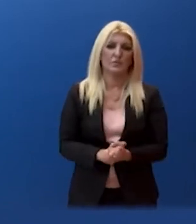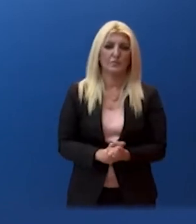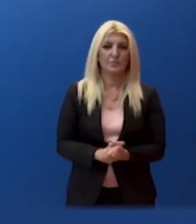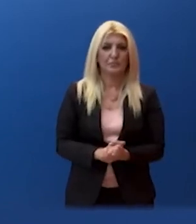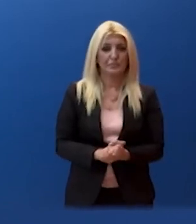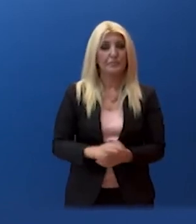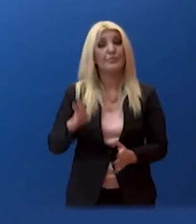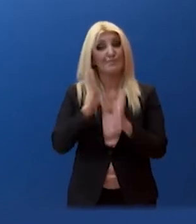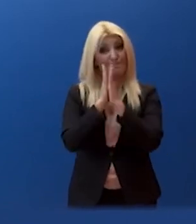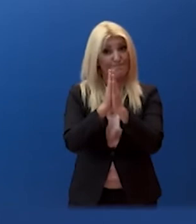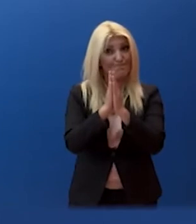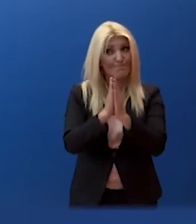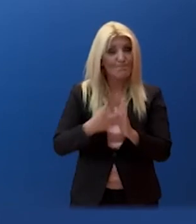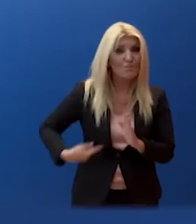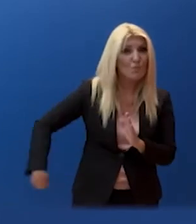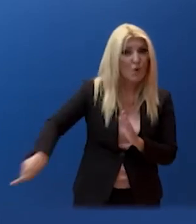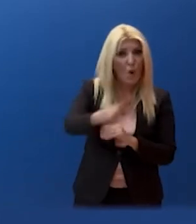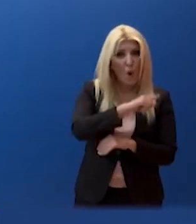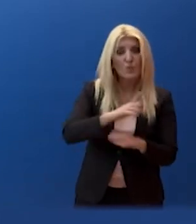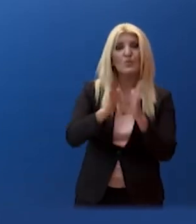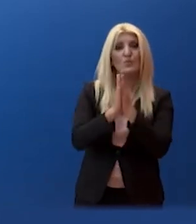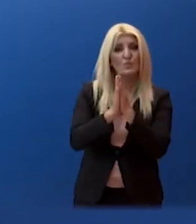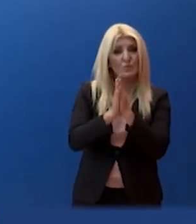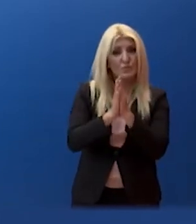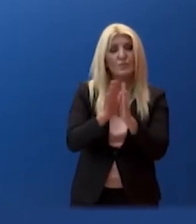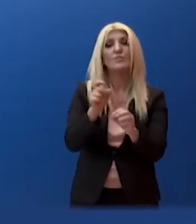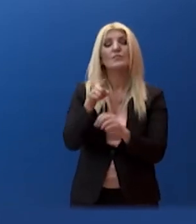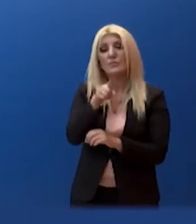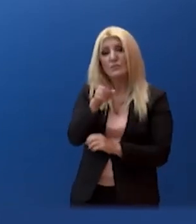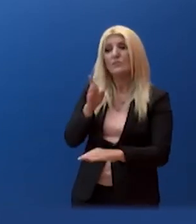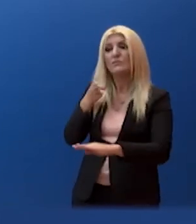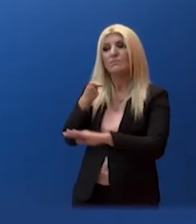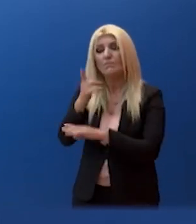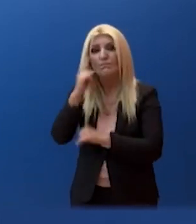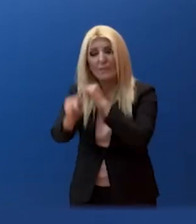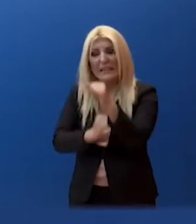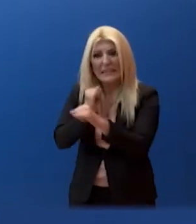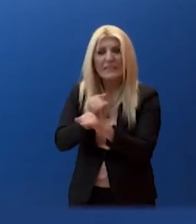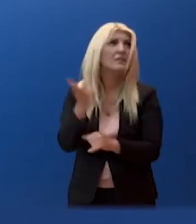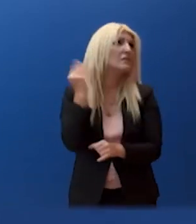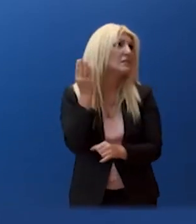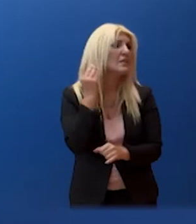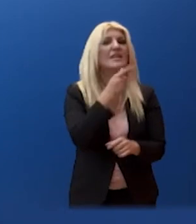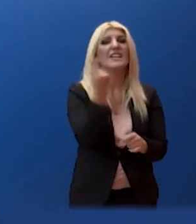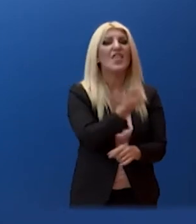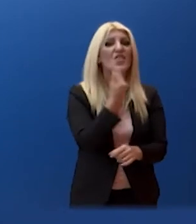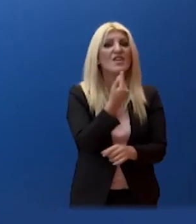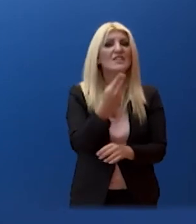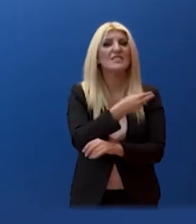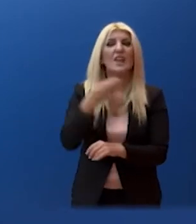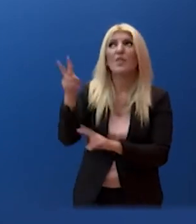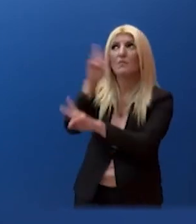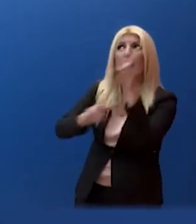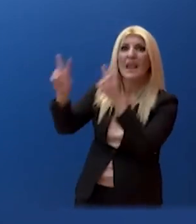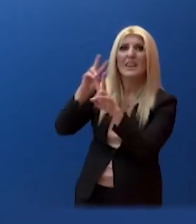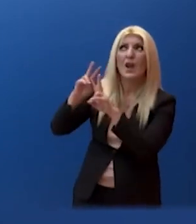Απευθύνουμε έκκληση σε όλους τους πολίτες να ενημερώνονται για την κατεύθυνση του φαινομένου και τις περιοχές από τους οποίες